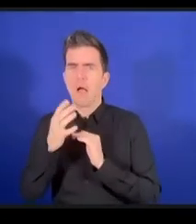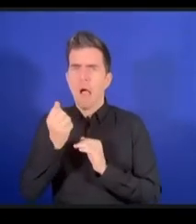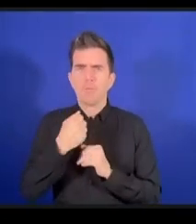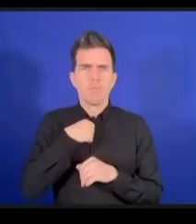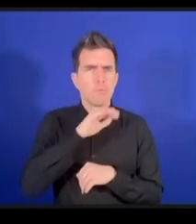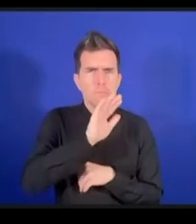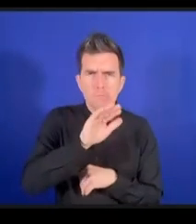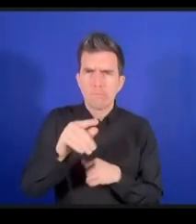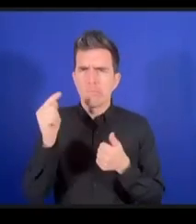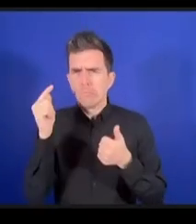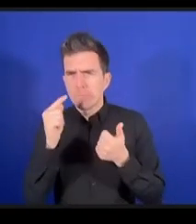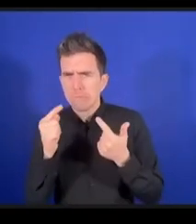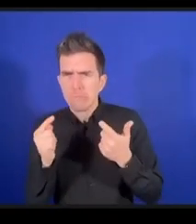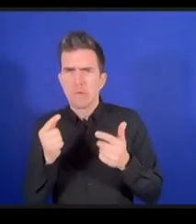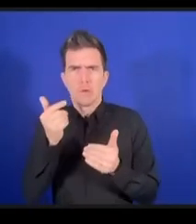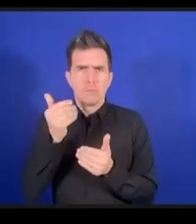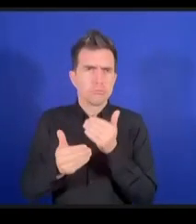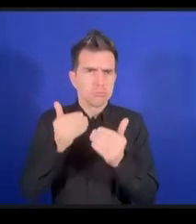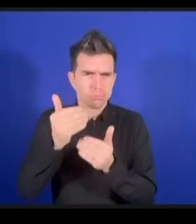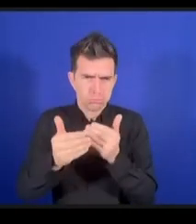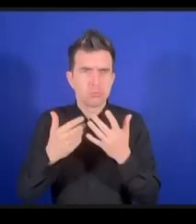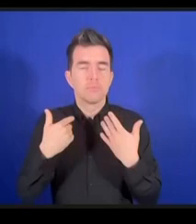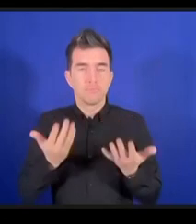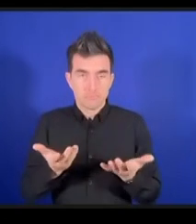manifestations en ligne et hors ligne.